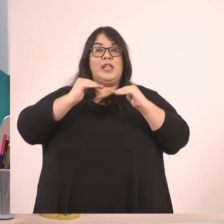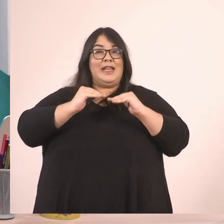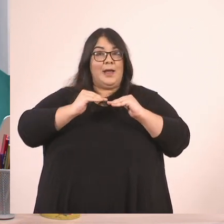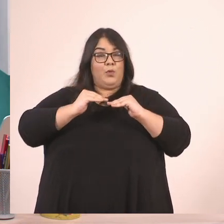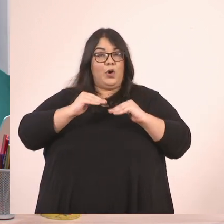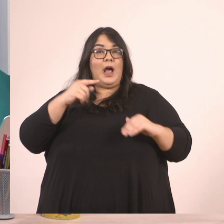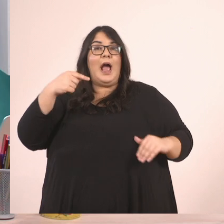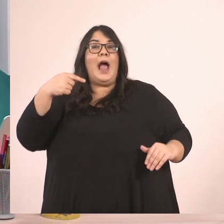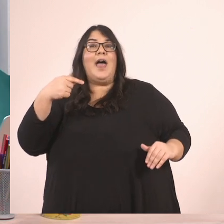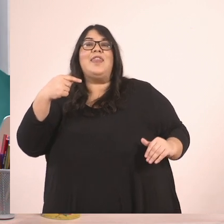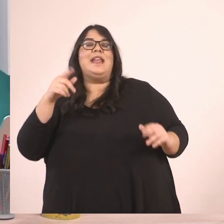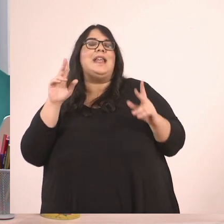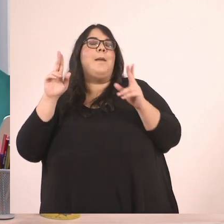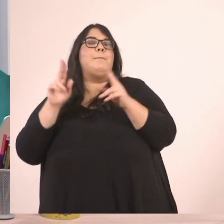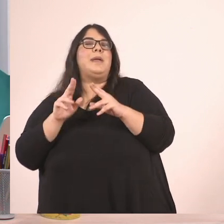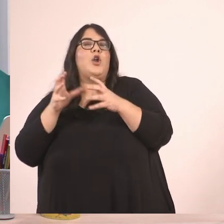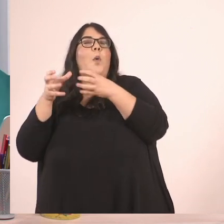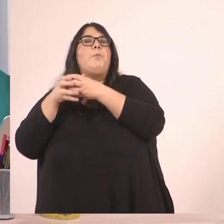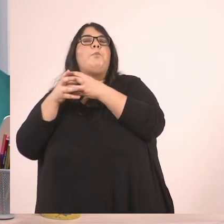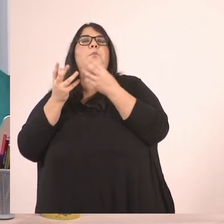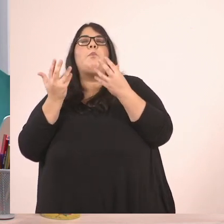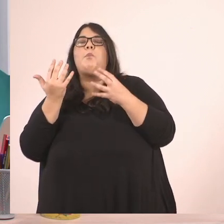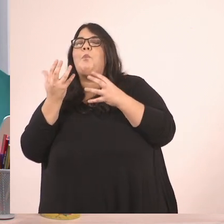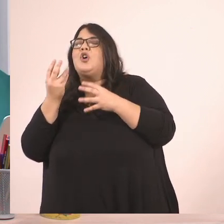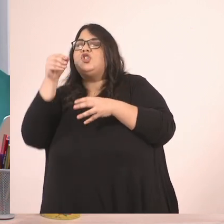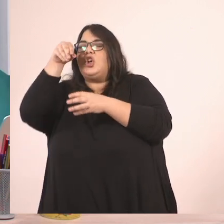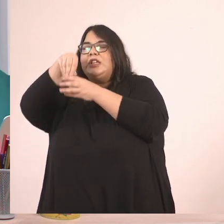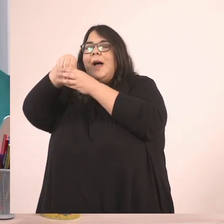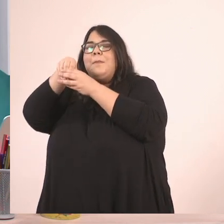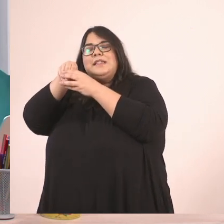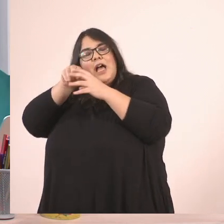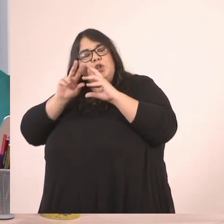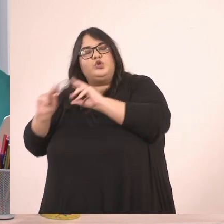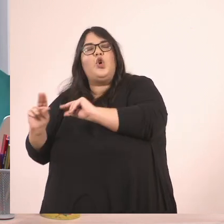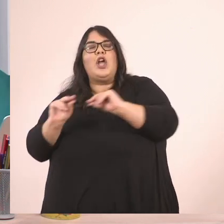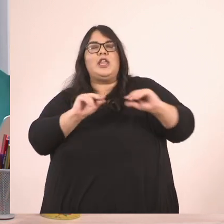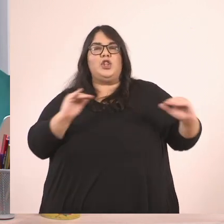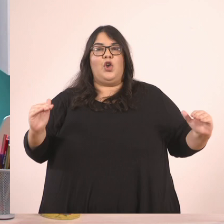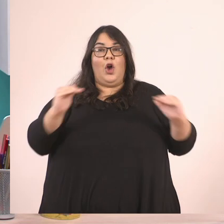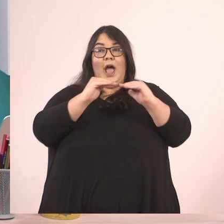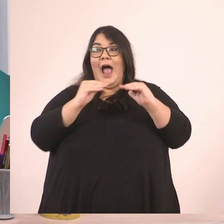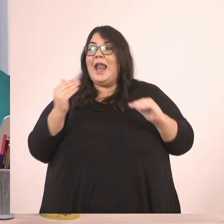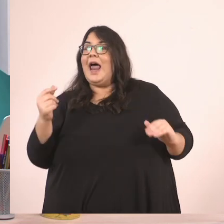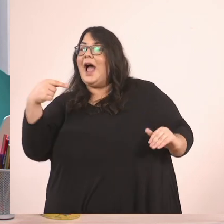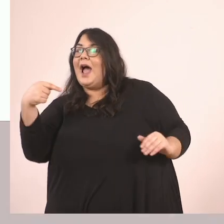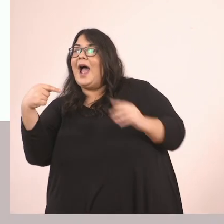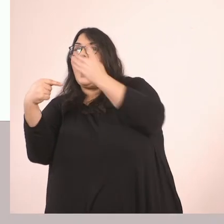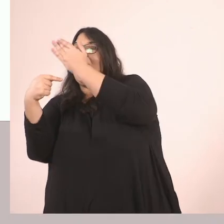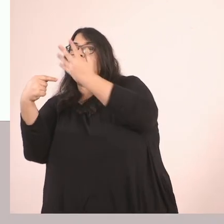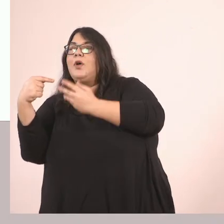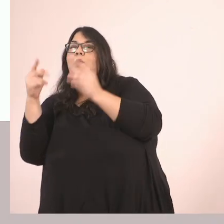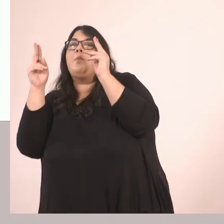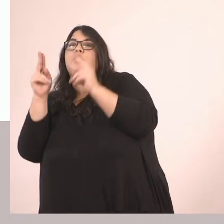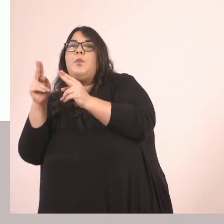μικρότερο Είναι ακριβώς ισοδύναμο Αλλά έχει μικρότερους όρους